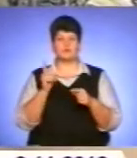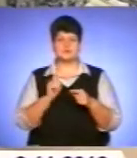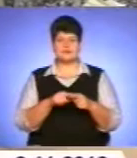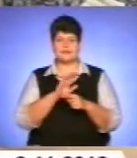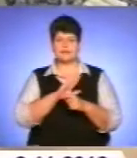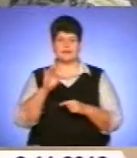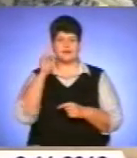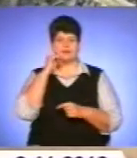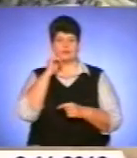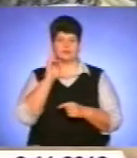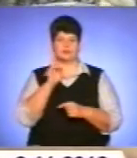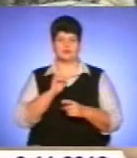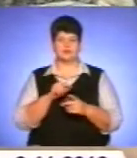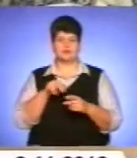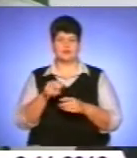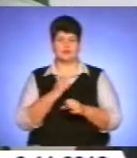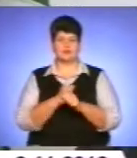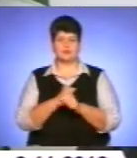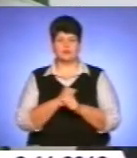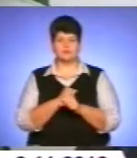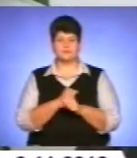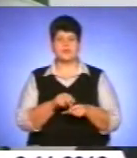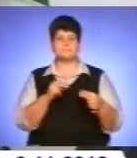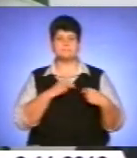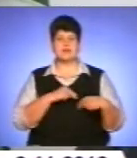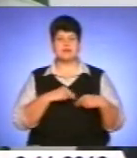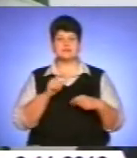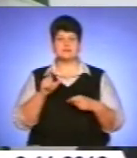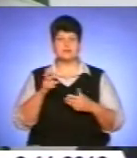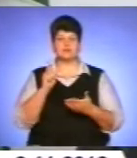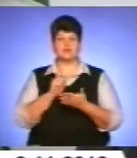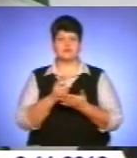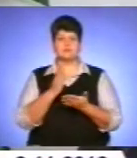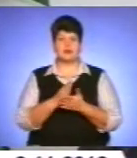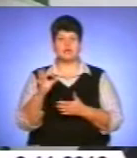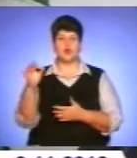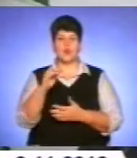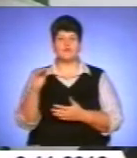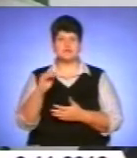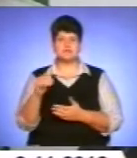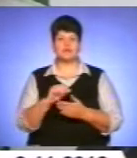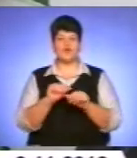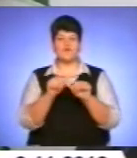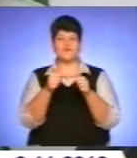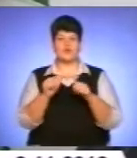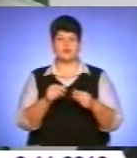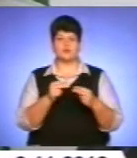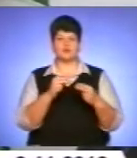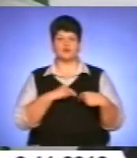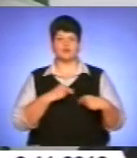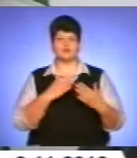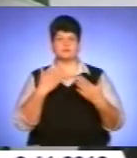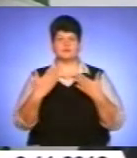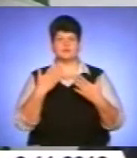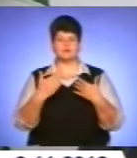не кожен, хто влаштовується на роботу. Працівник повинен мати офіційно оформлені трудові стосунки з